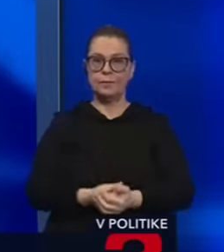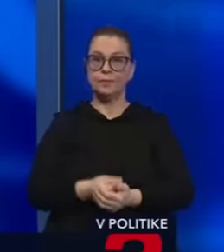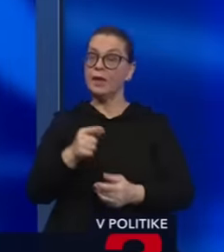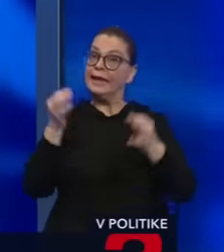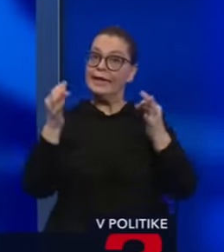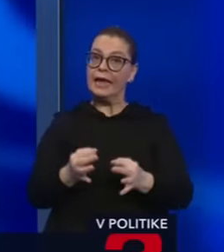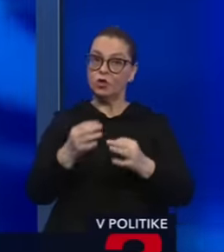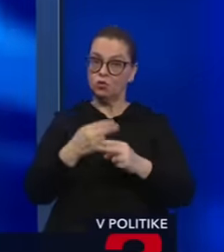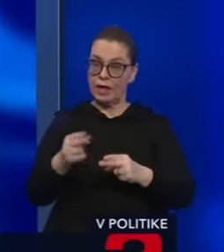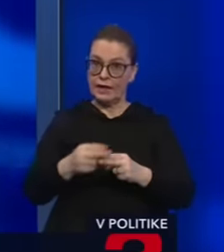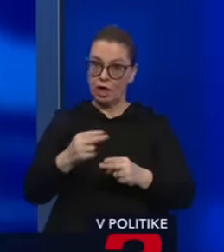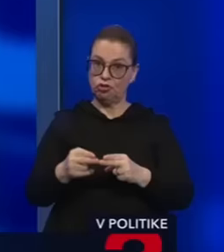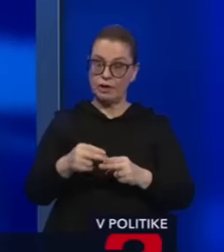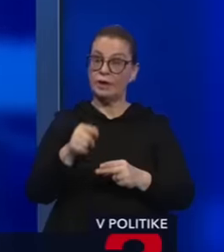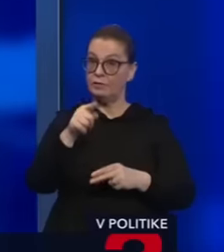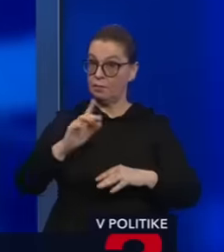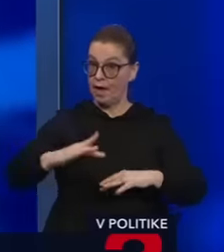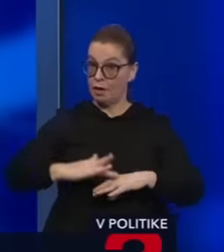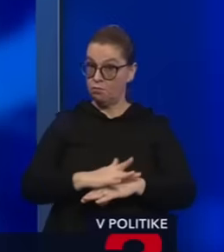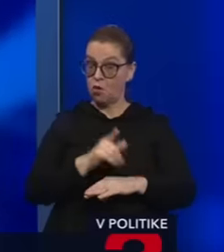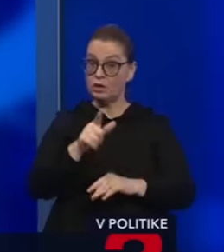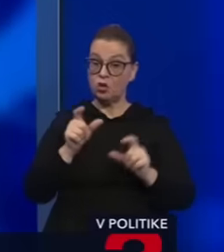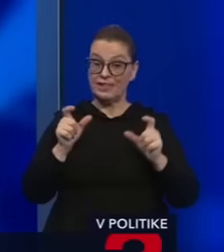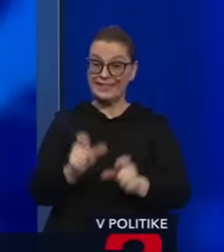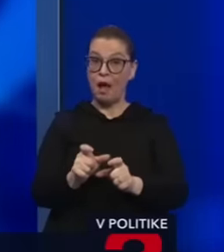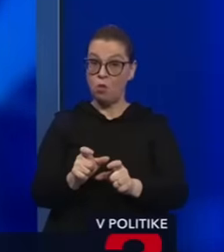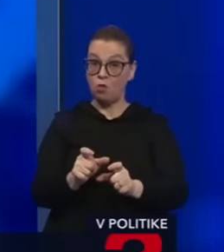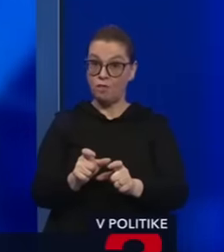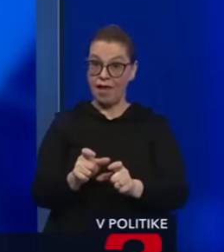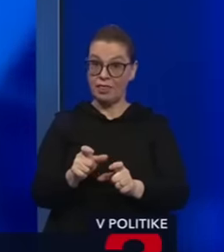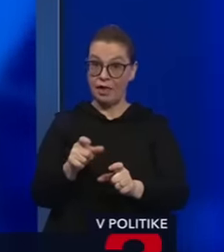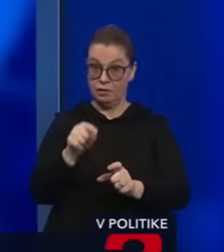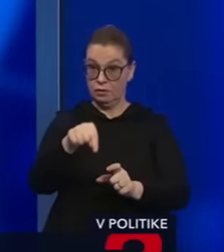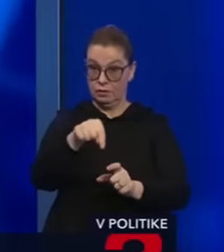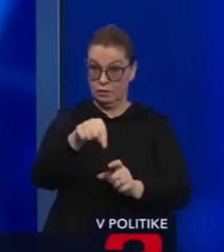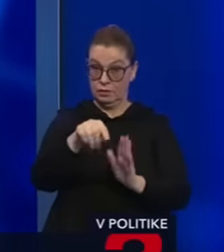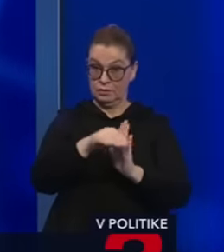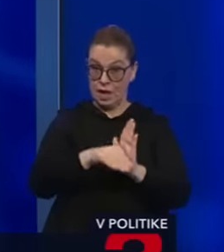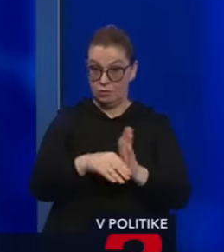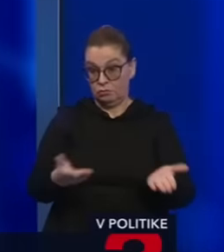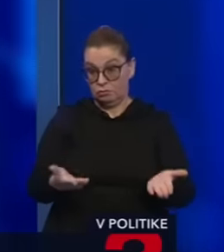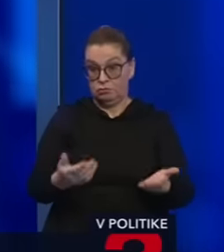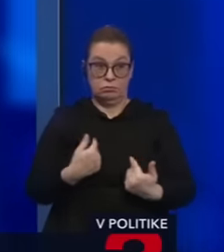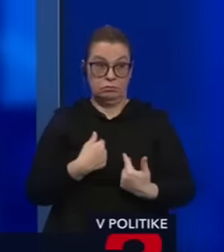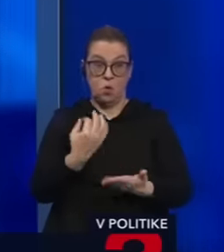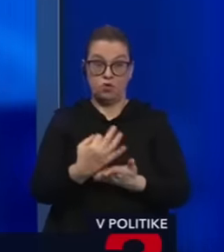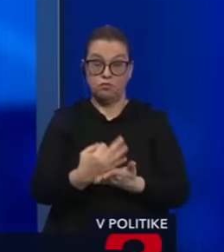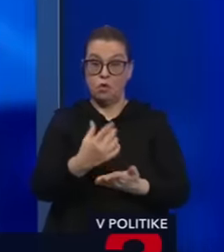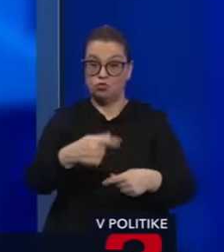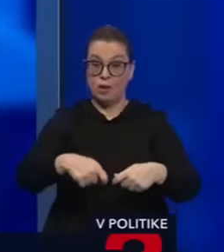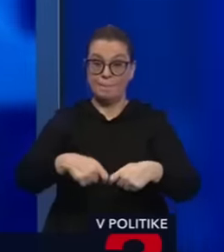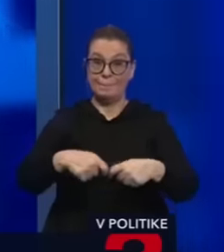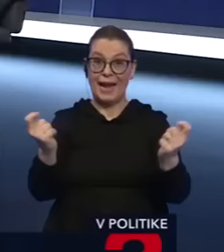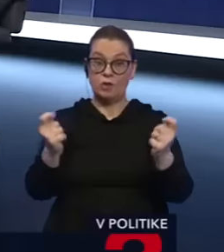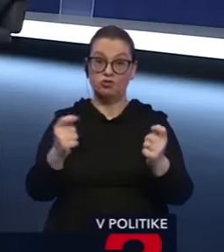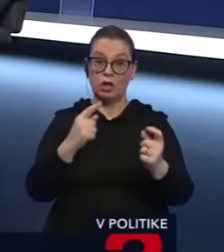riešenie. Ak vy máte pocit, že je to zablokované kvôli tomuto zákonu, my hovoríme jednoduché riešenie. Prerúšte to rokovanie, poďme sa baviť